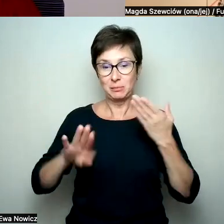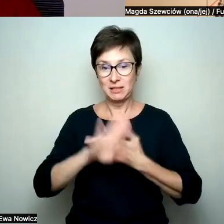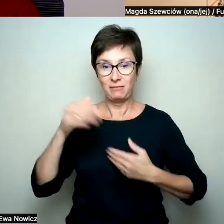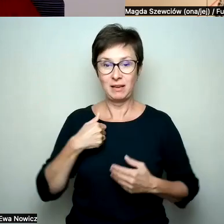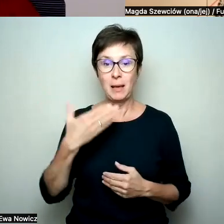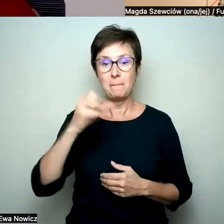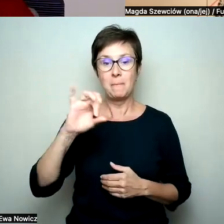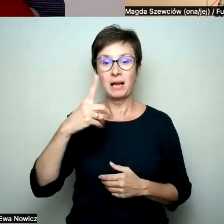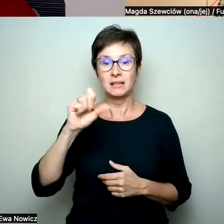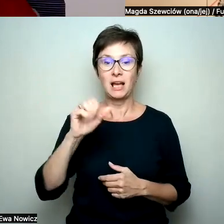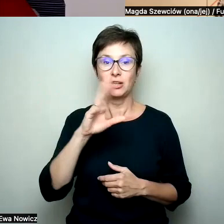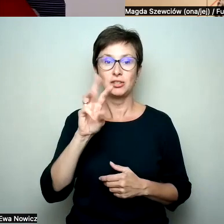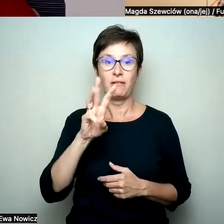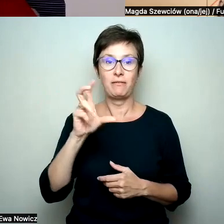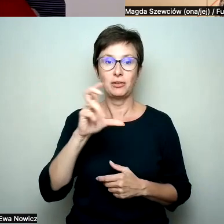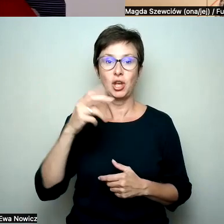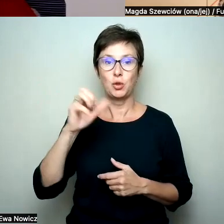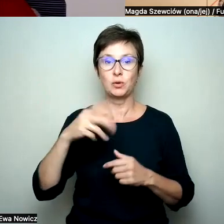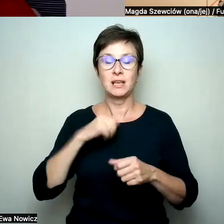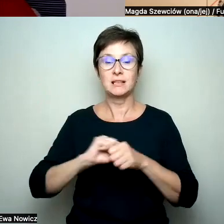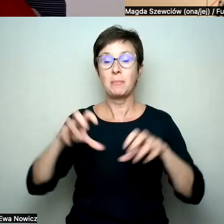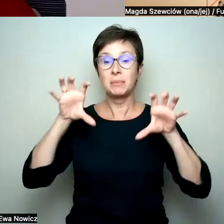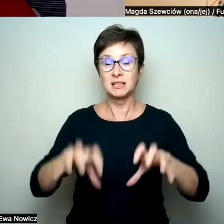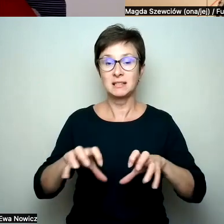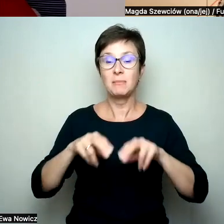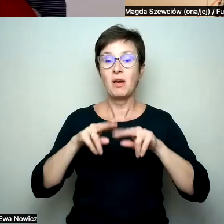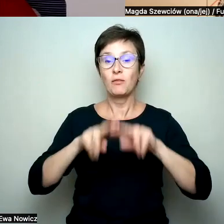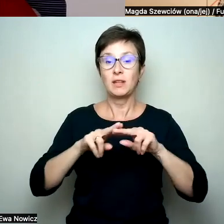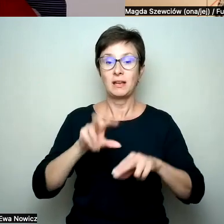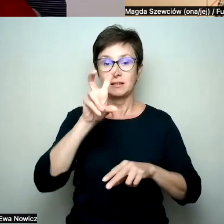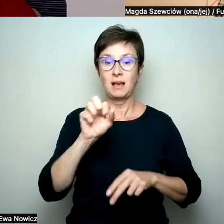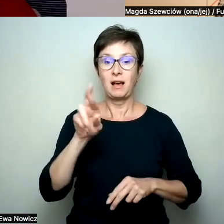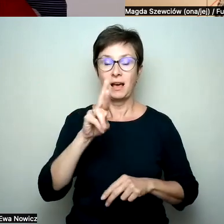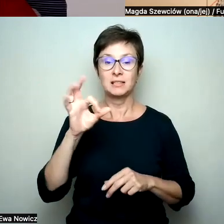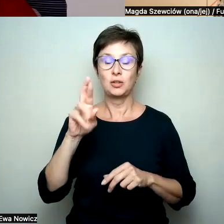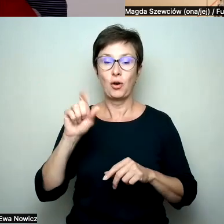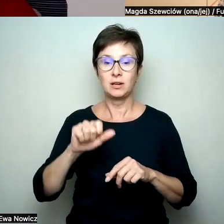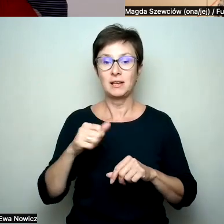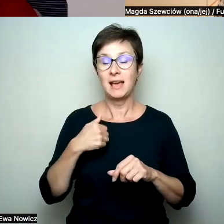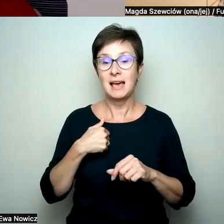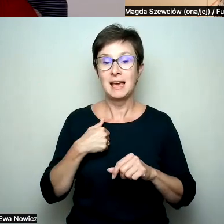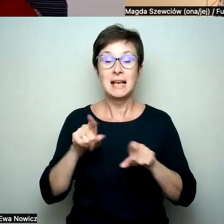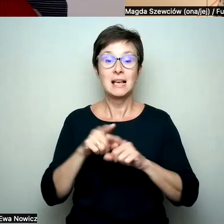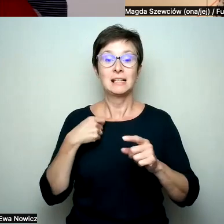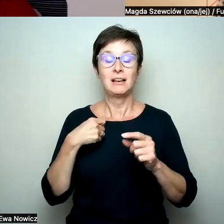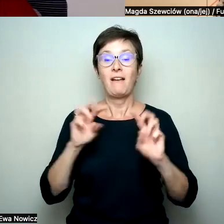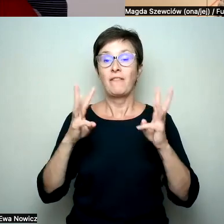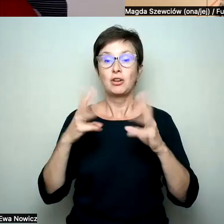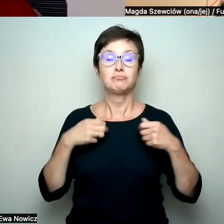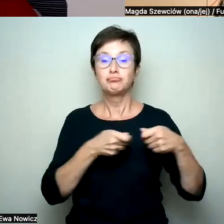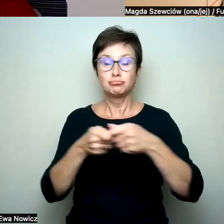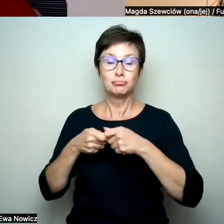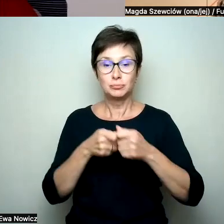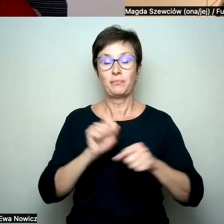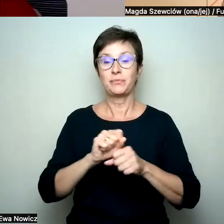Nazywam się Magda Szewciów i jestem wiceprezeską Fundacji Herstory i jednocześnie Tenerką Antyskryminacyjną i prowadzę m.in. warsztaty sojusznicze. Sam